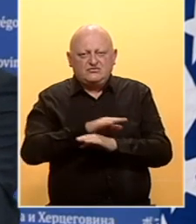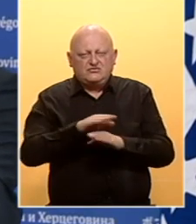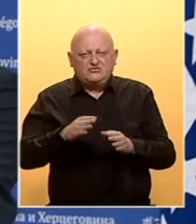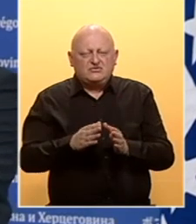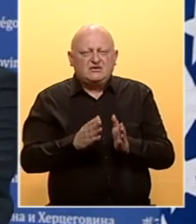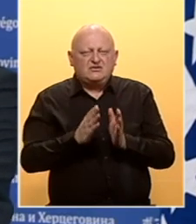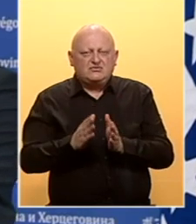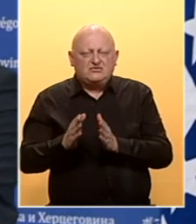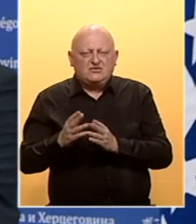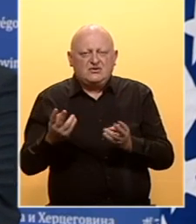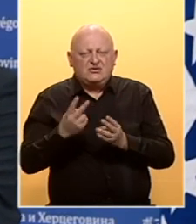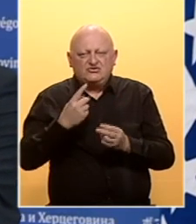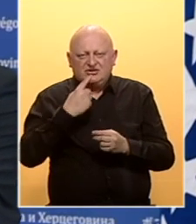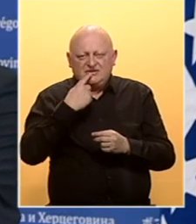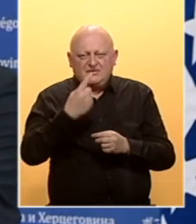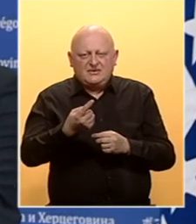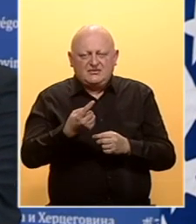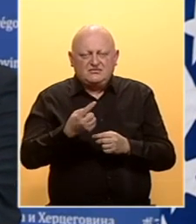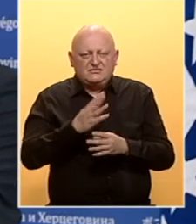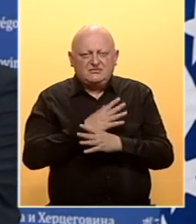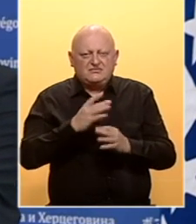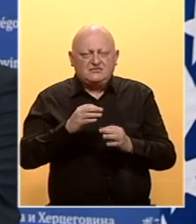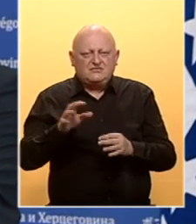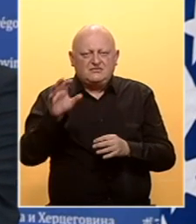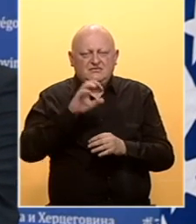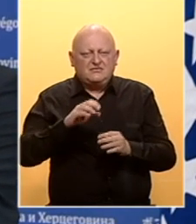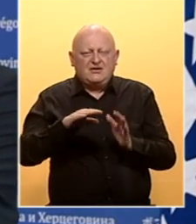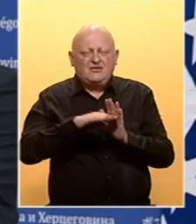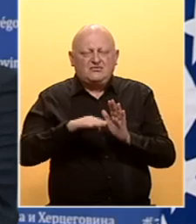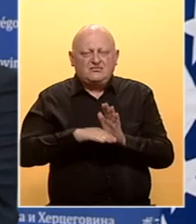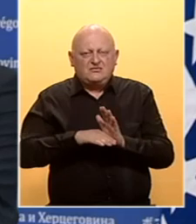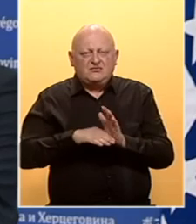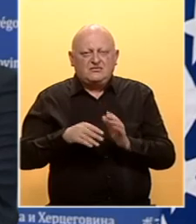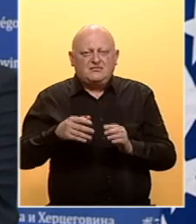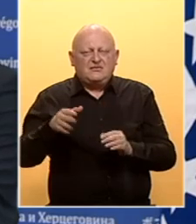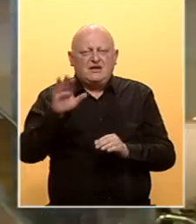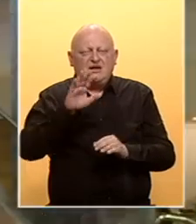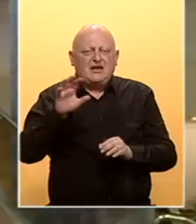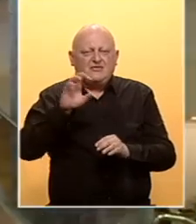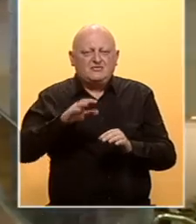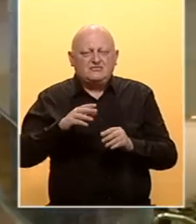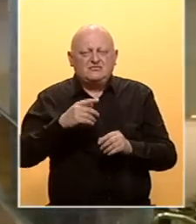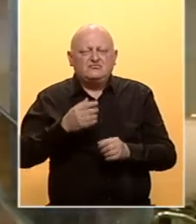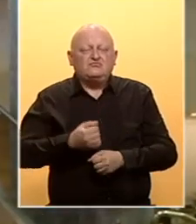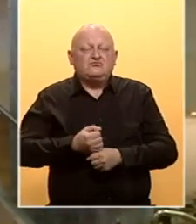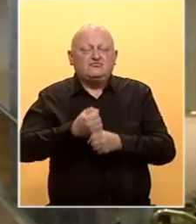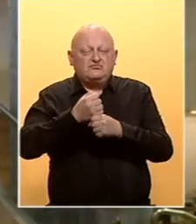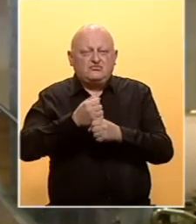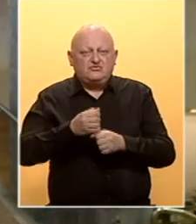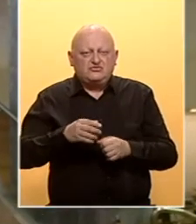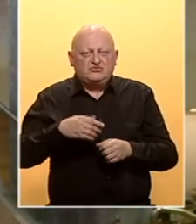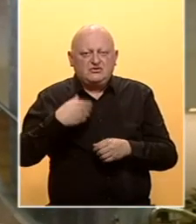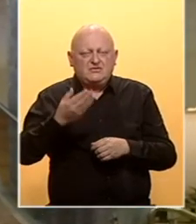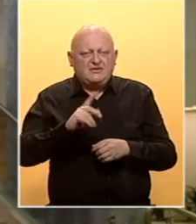uskladjen, kao što sam naglasio, sa evropskim standardnima i evropskim direktivama. No podršku u parlamentu, priznaje